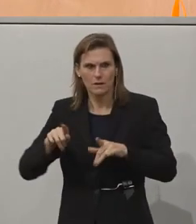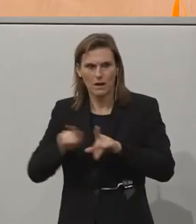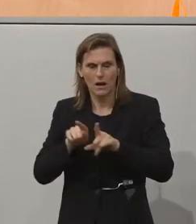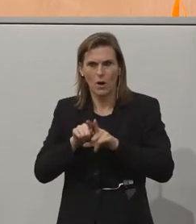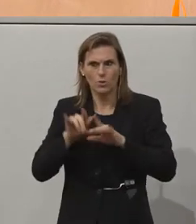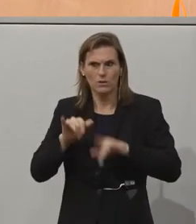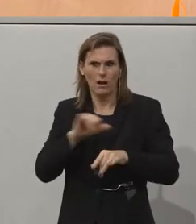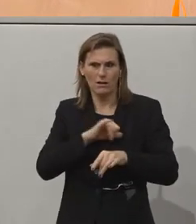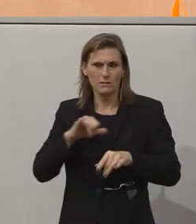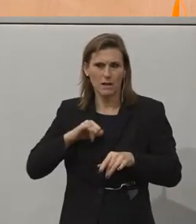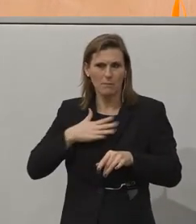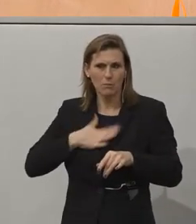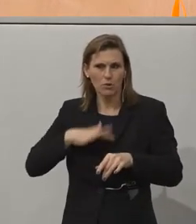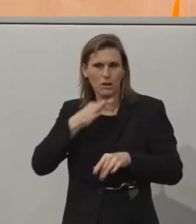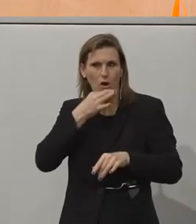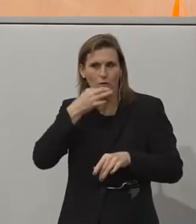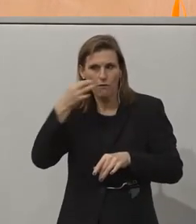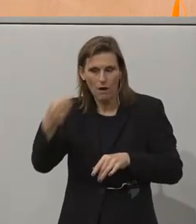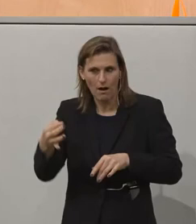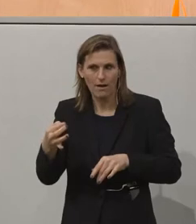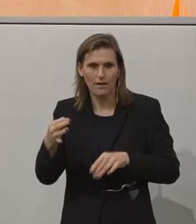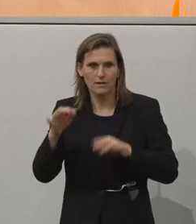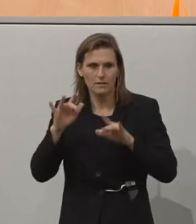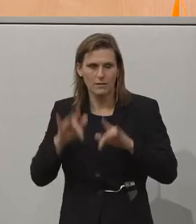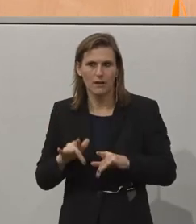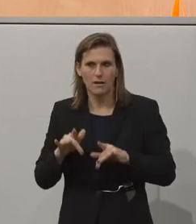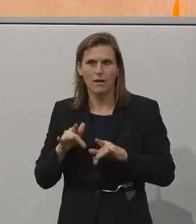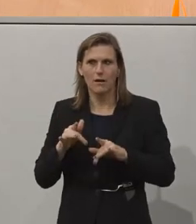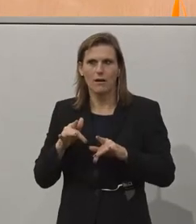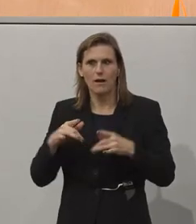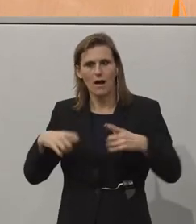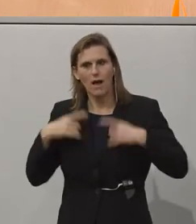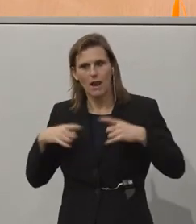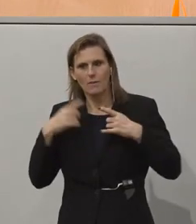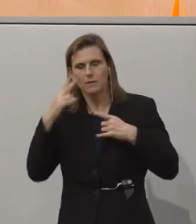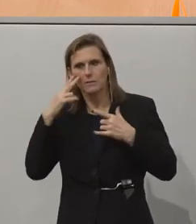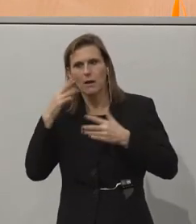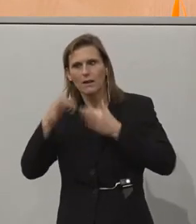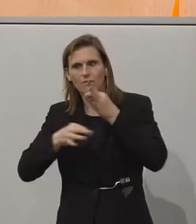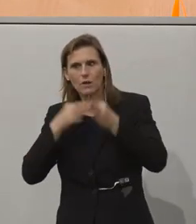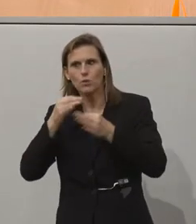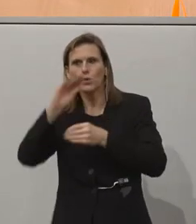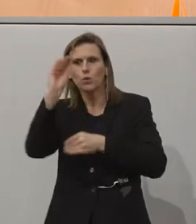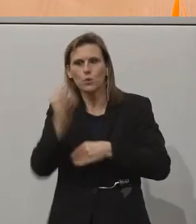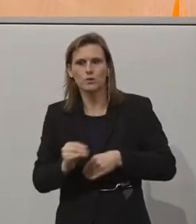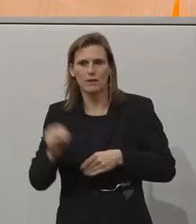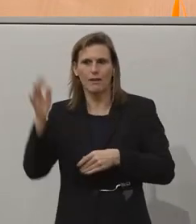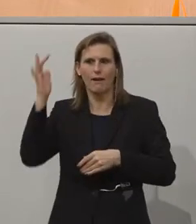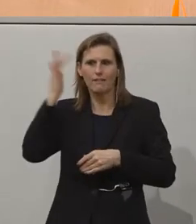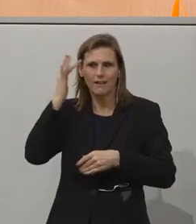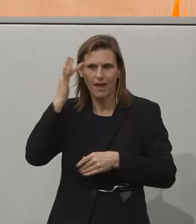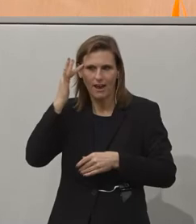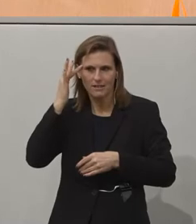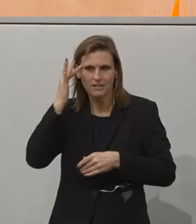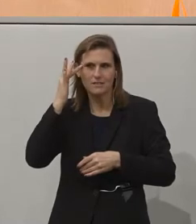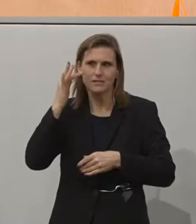intelligence. We're seeing that the more people with disabilities use the web, the more data we have on usage, we can